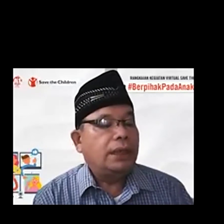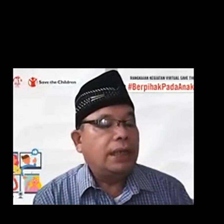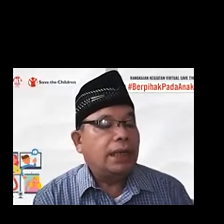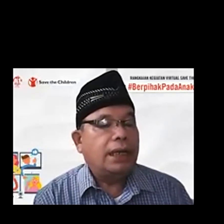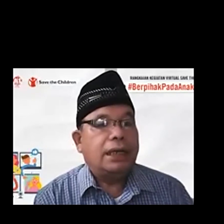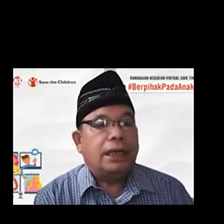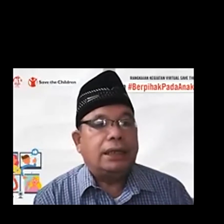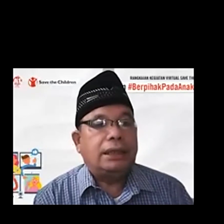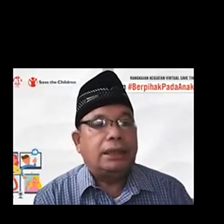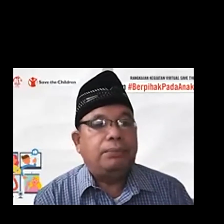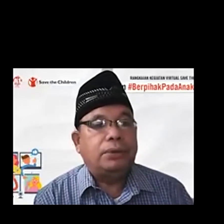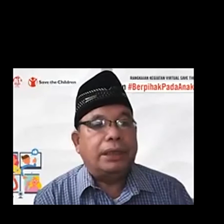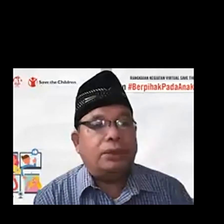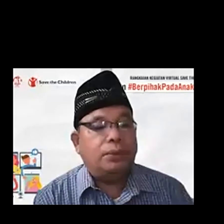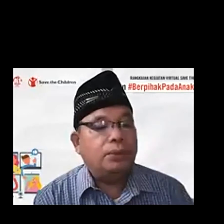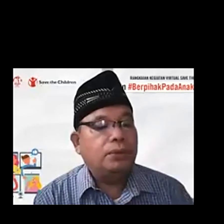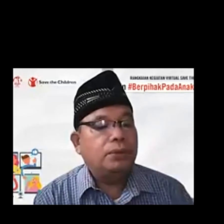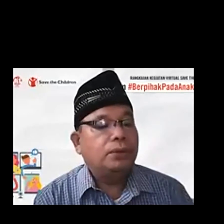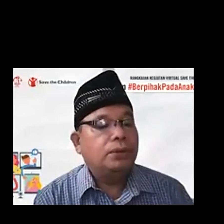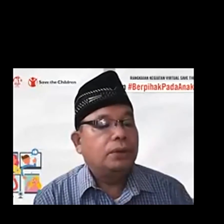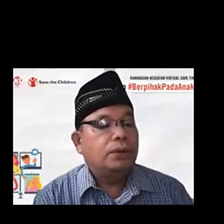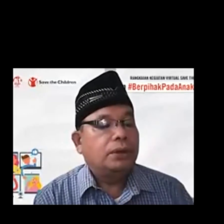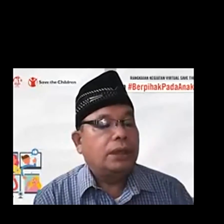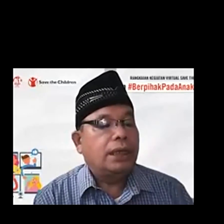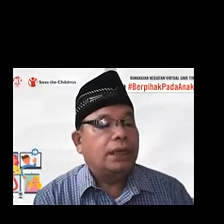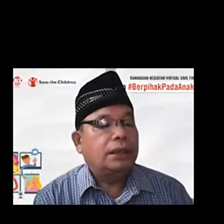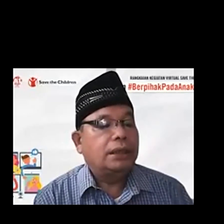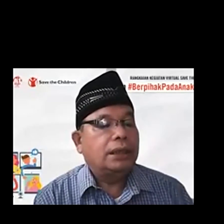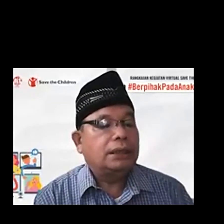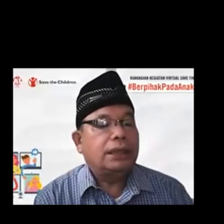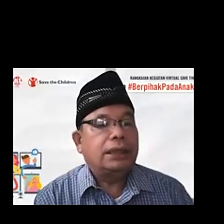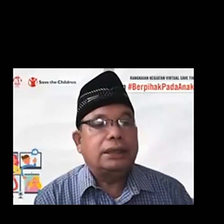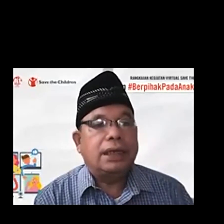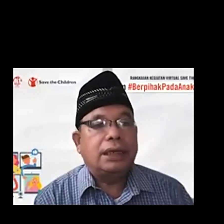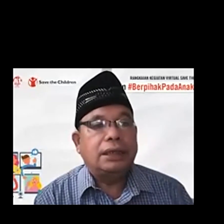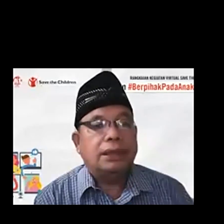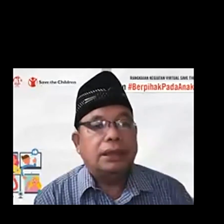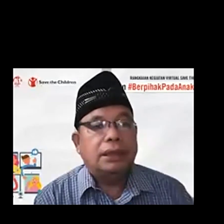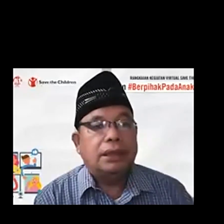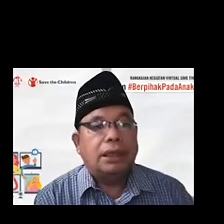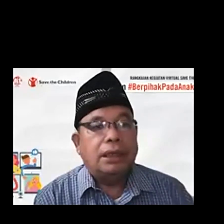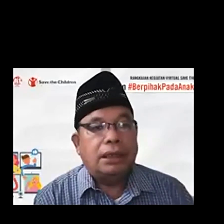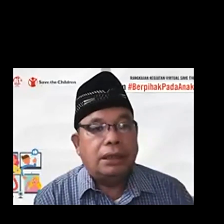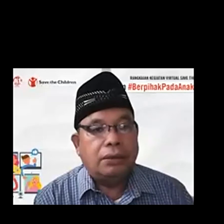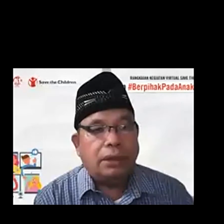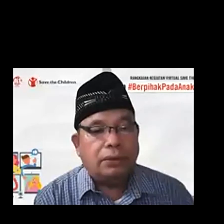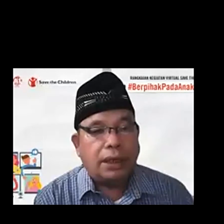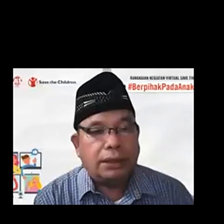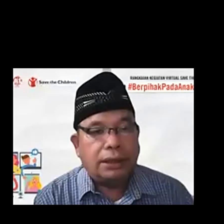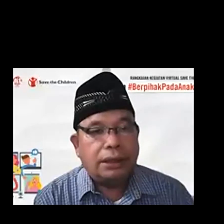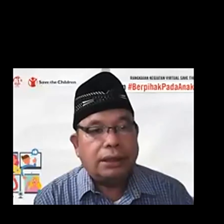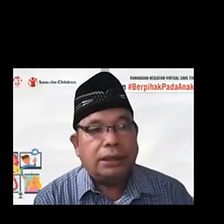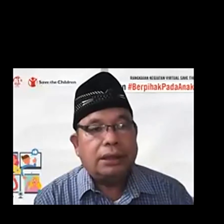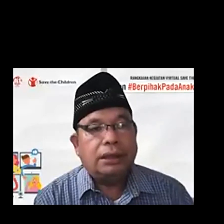meninggal ada 31, dan yang saat ini sedang di ruang